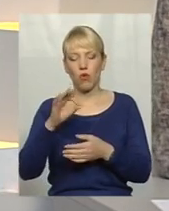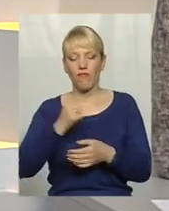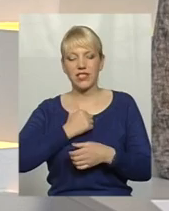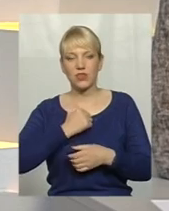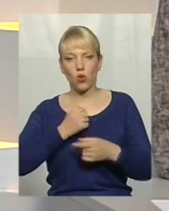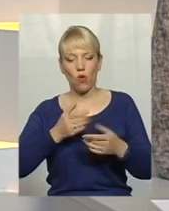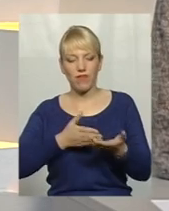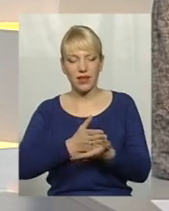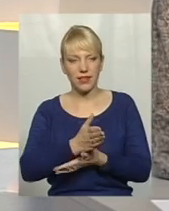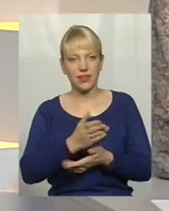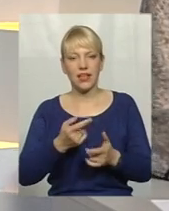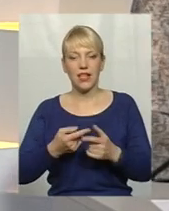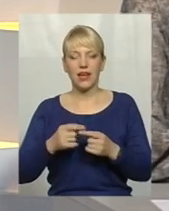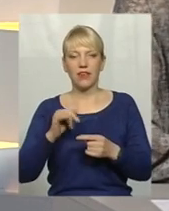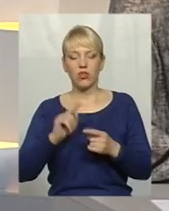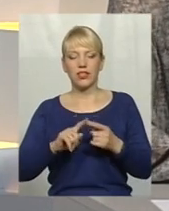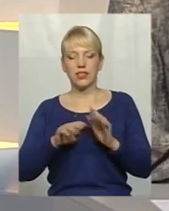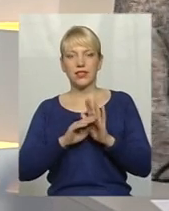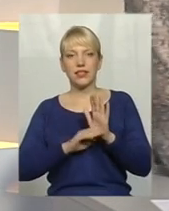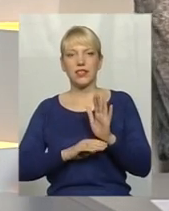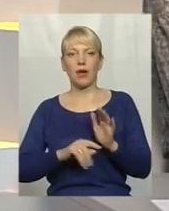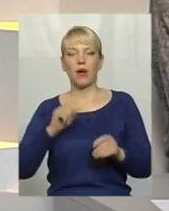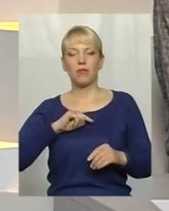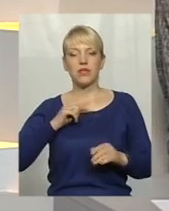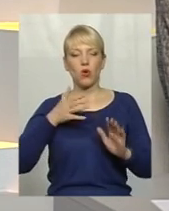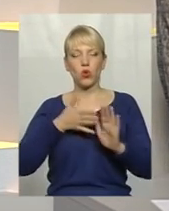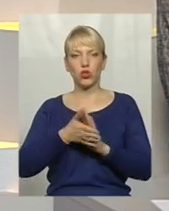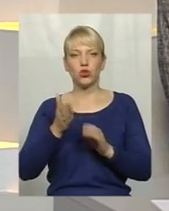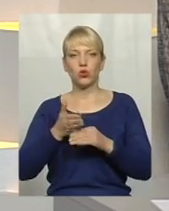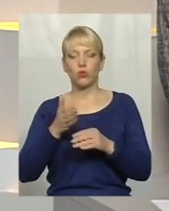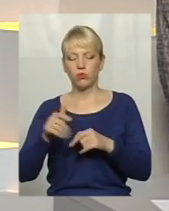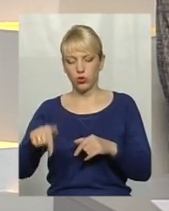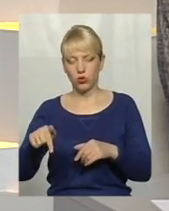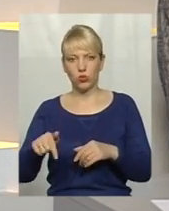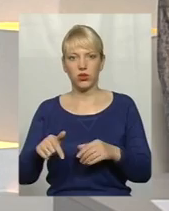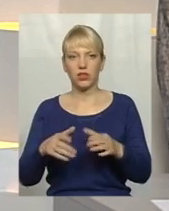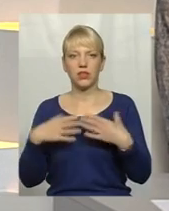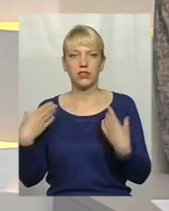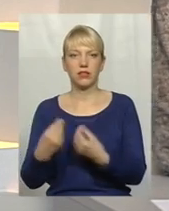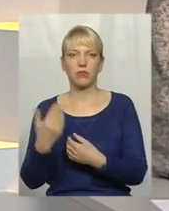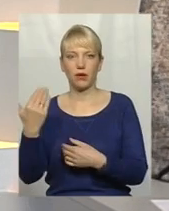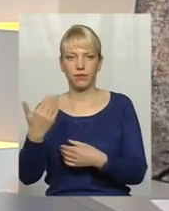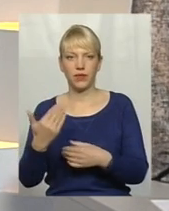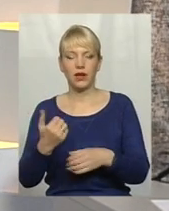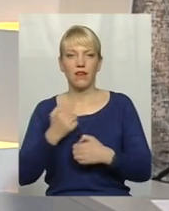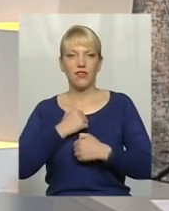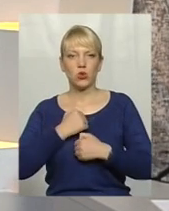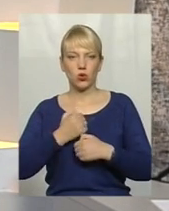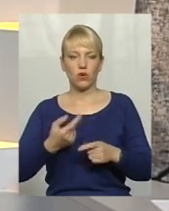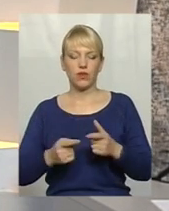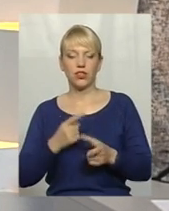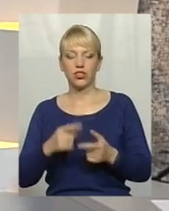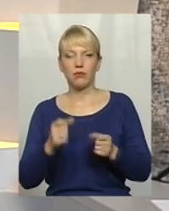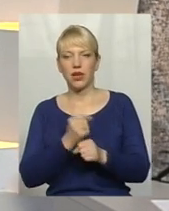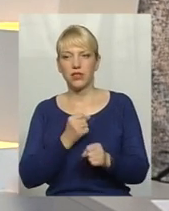з іншого боку та система психологічної допомоги родинам тут? Чи є вона? Чи працює вона? Чи це